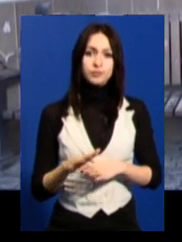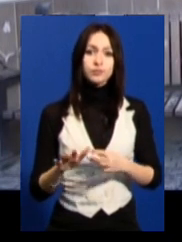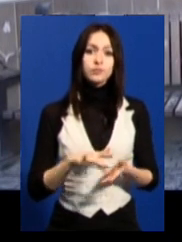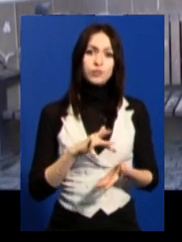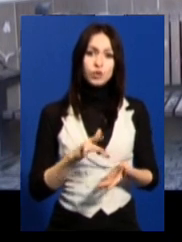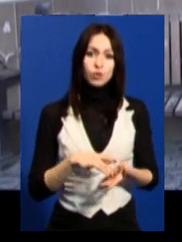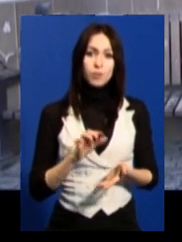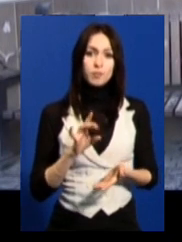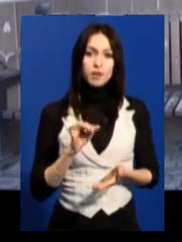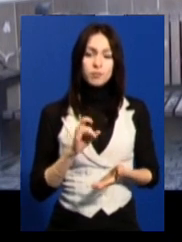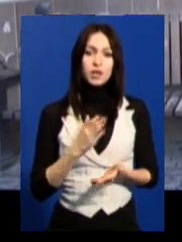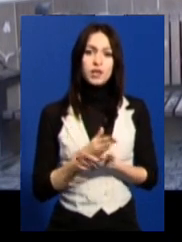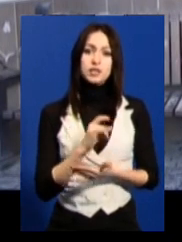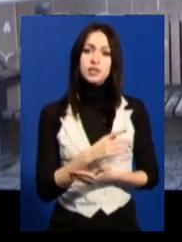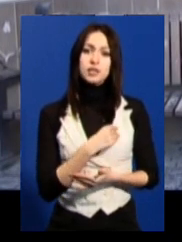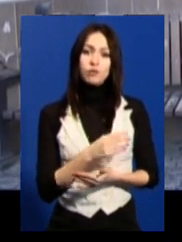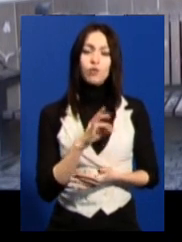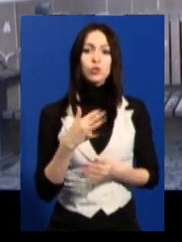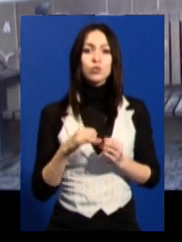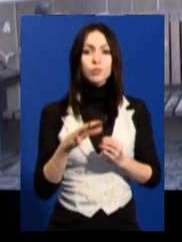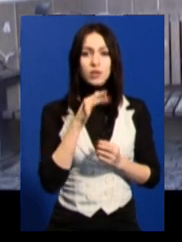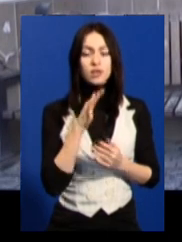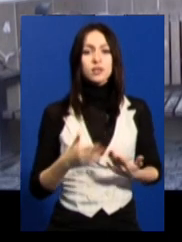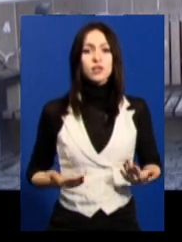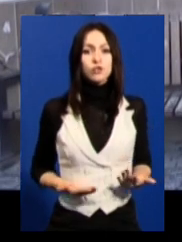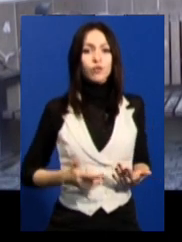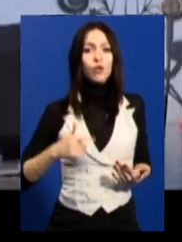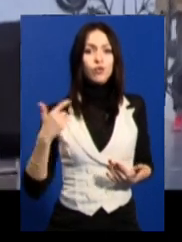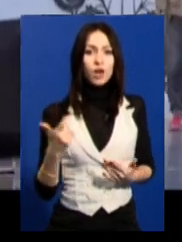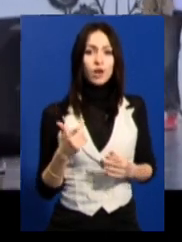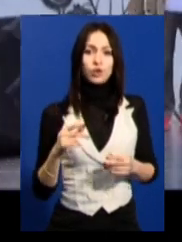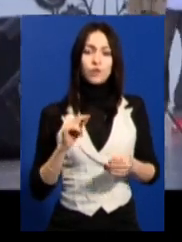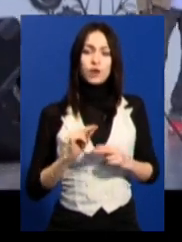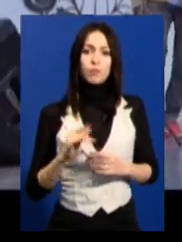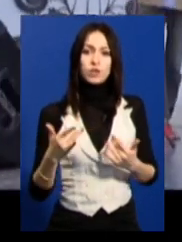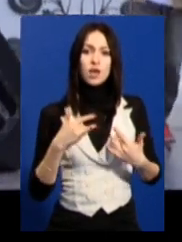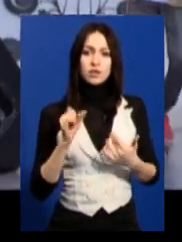Бербара, він є зі Львова, але вже 15 років живе в Харкові, працює в театрі «Арабески».